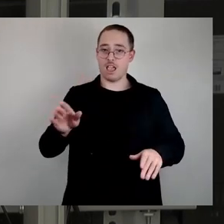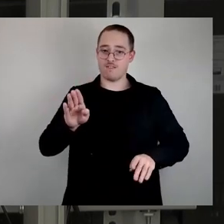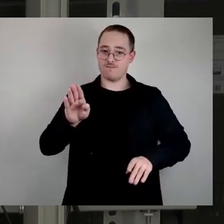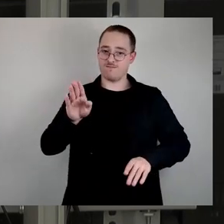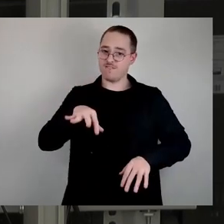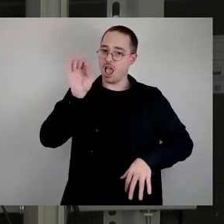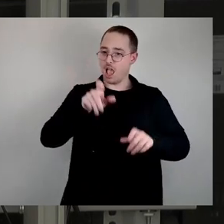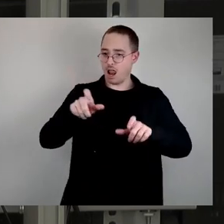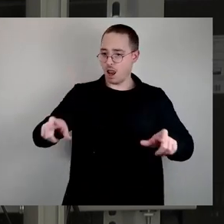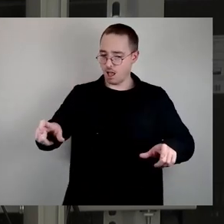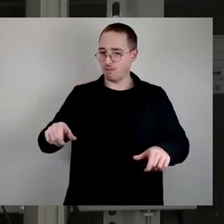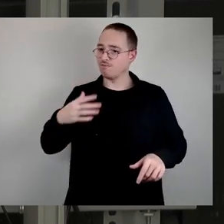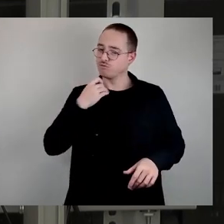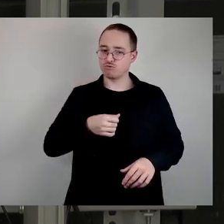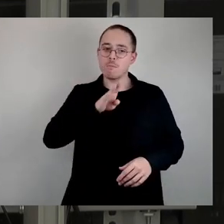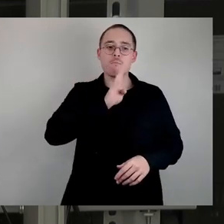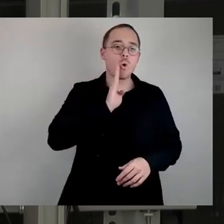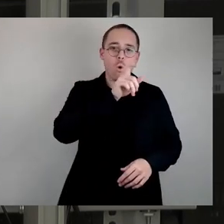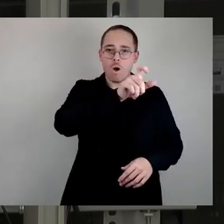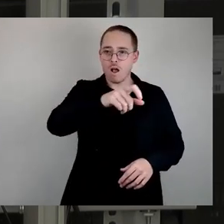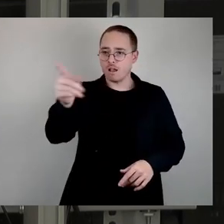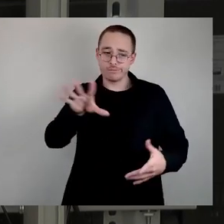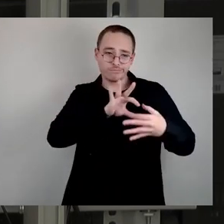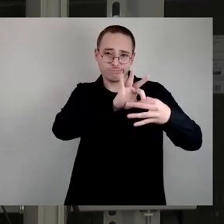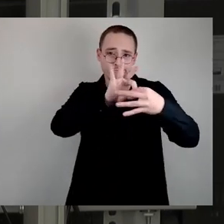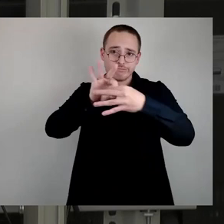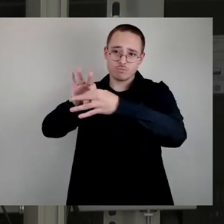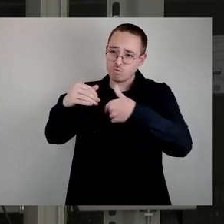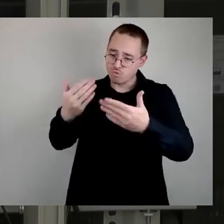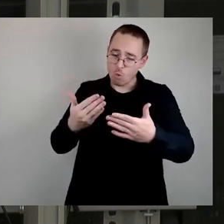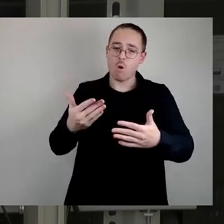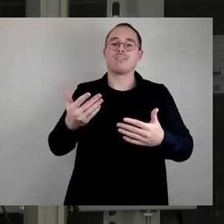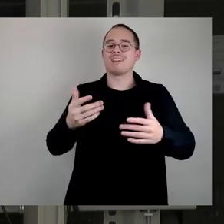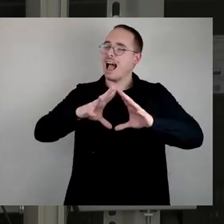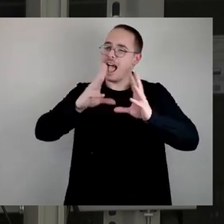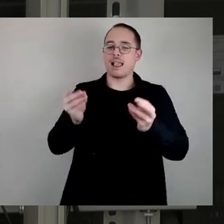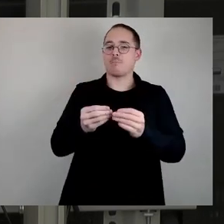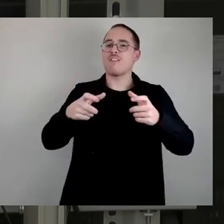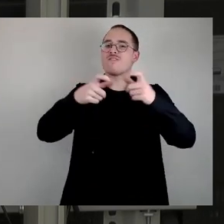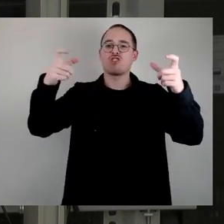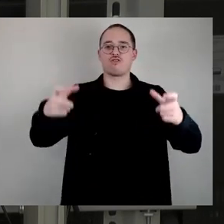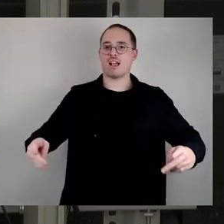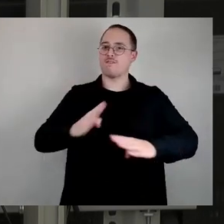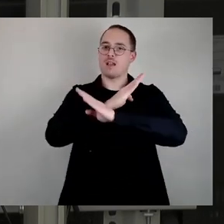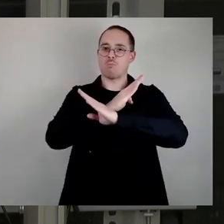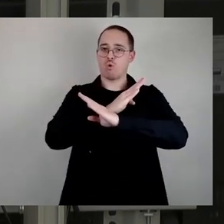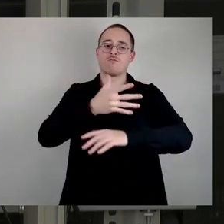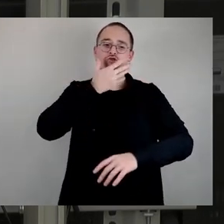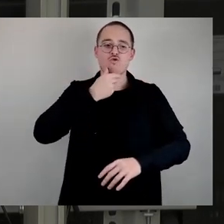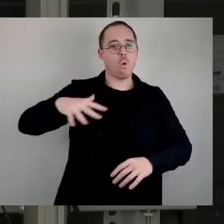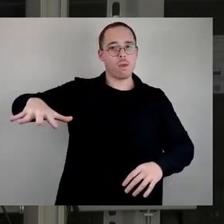generelles Verstärkerverbot auf all den vielen schönen Plätzen für Dresdner und ihre Gäste. Vielen Dank.